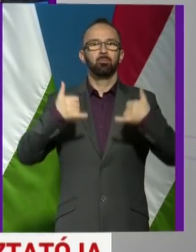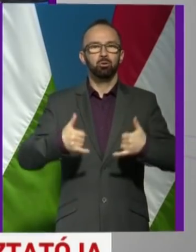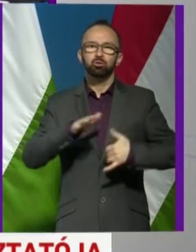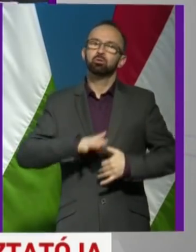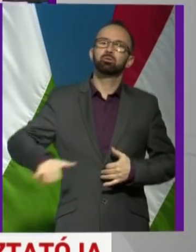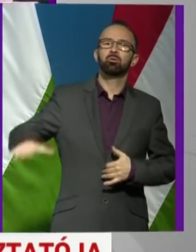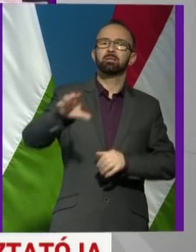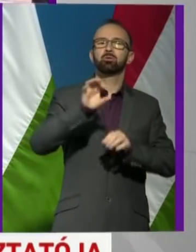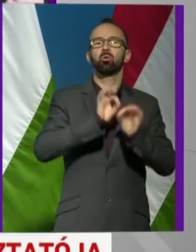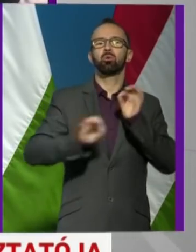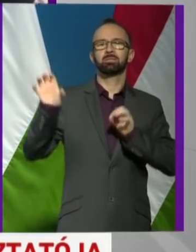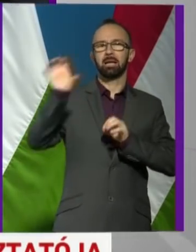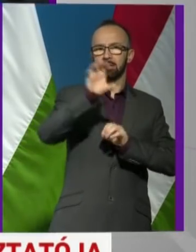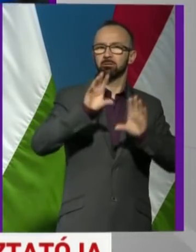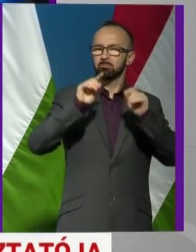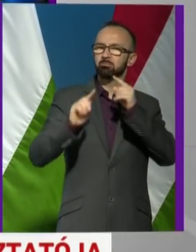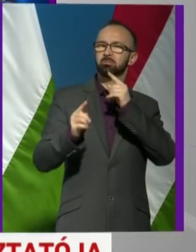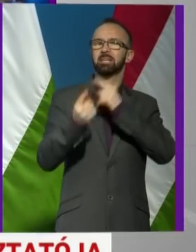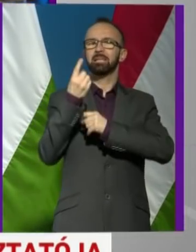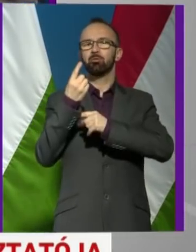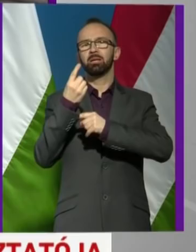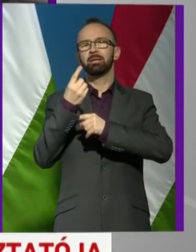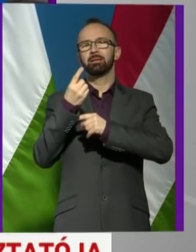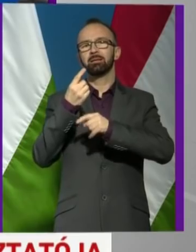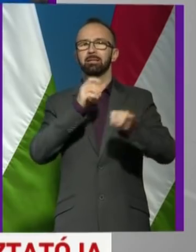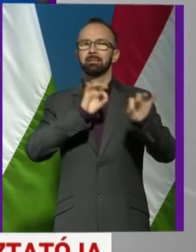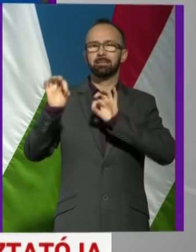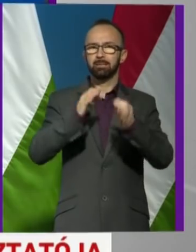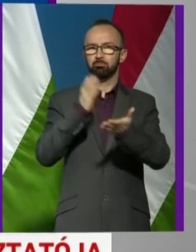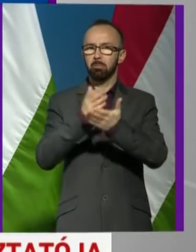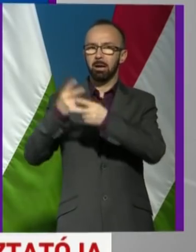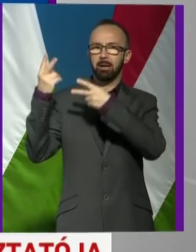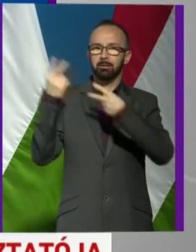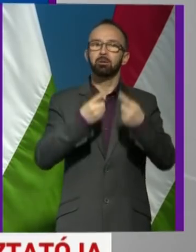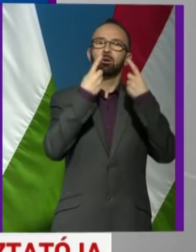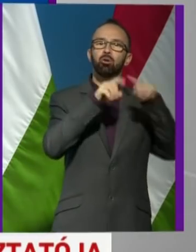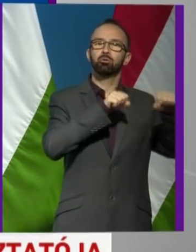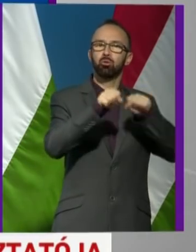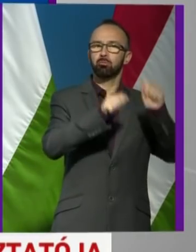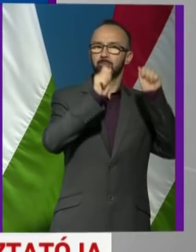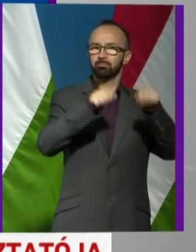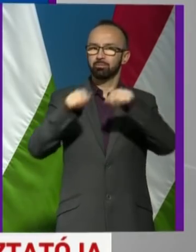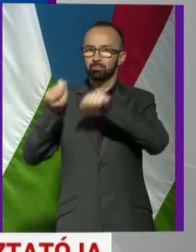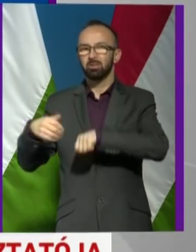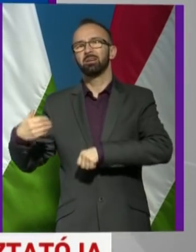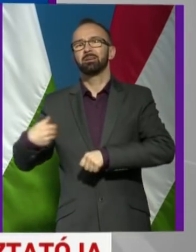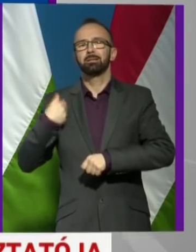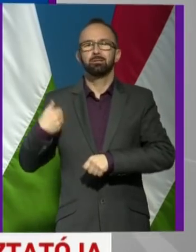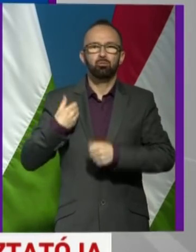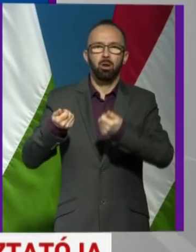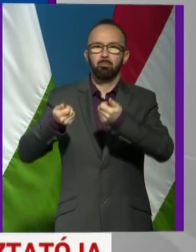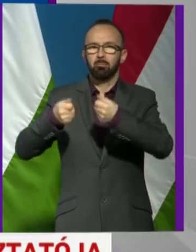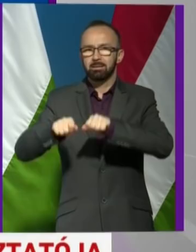környező országokban számos rendkívüli intézkedést hoztak a különböző kormányok, iskolák